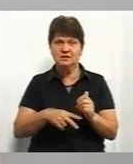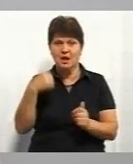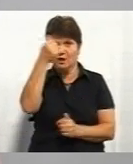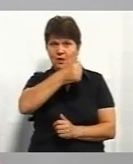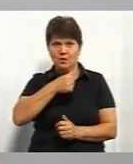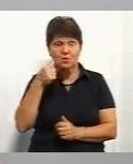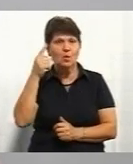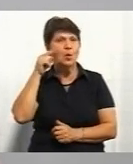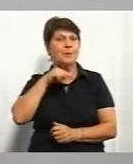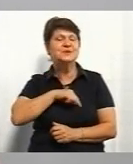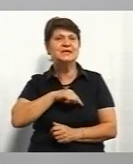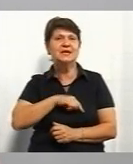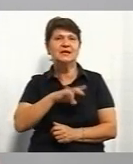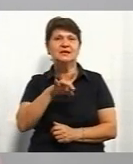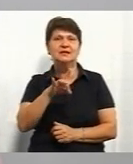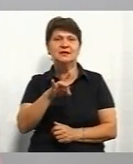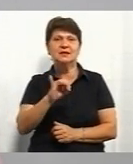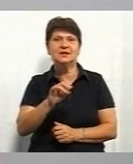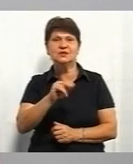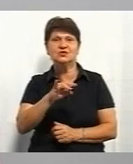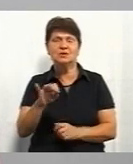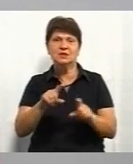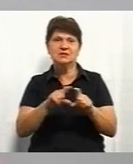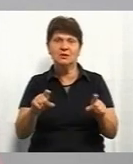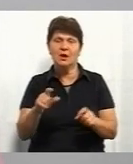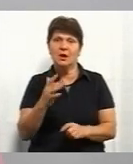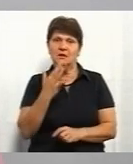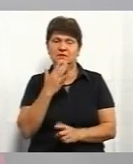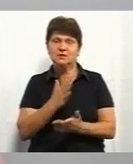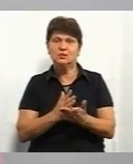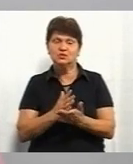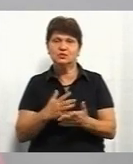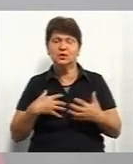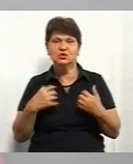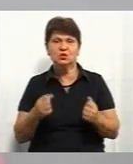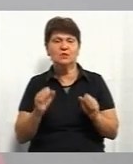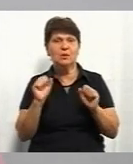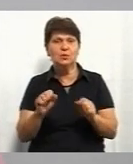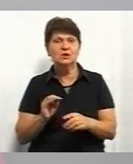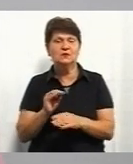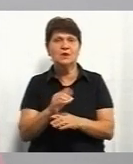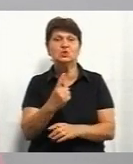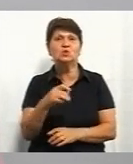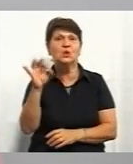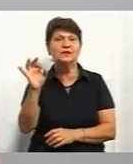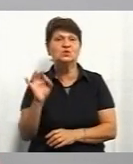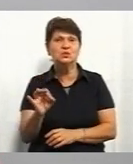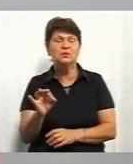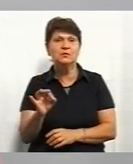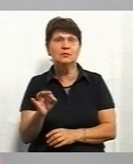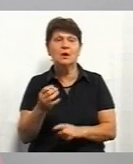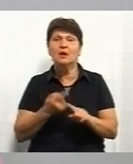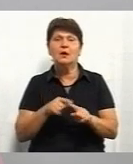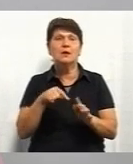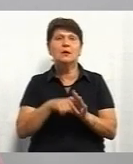психіатричні заклади будуть, Національна служба здоров'я буде оплачувати 100% глобальний бюджет. Що це значить? Це на рівні